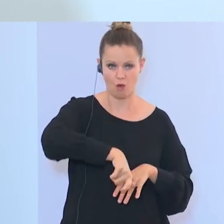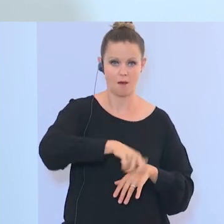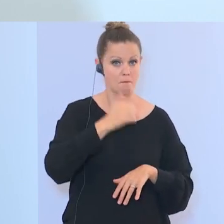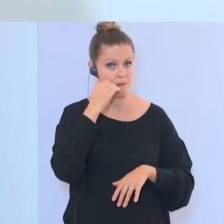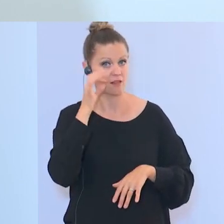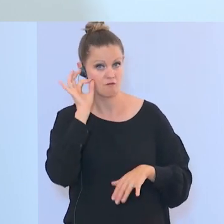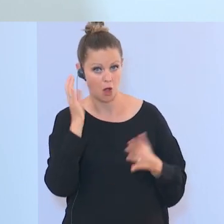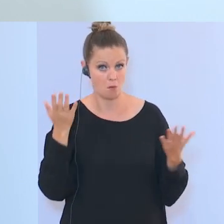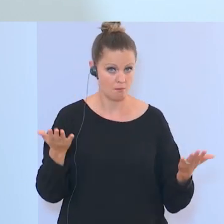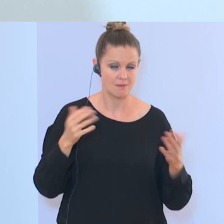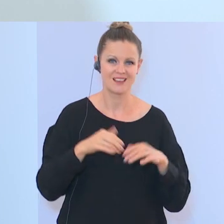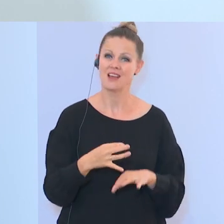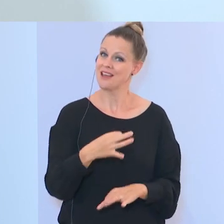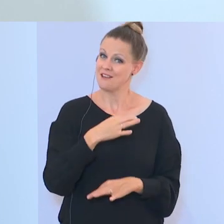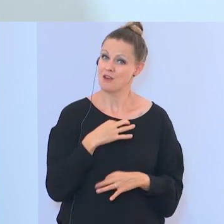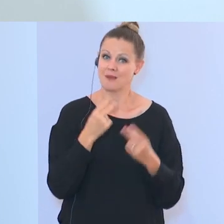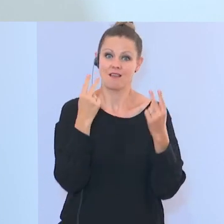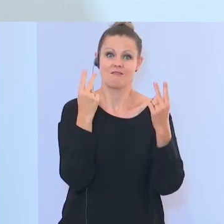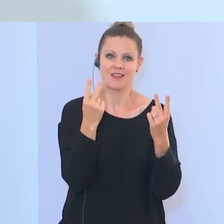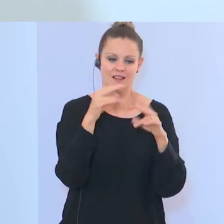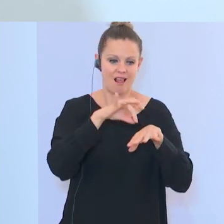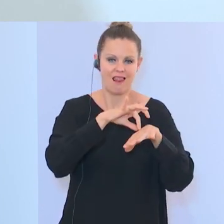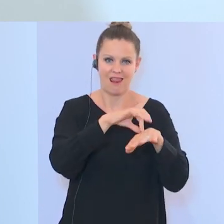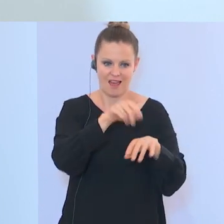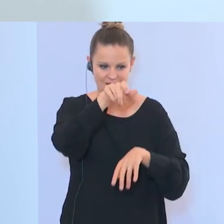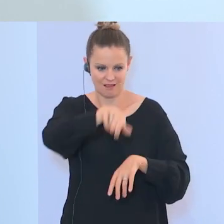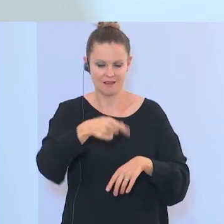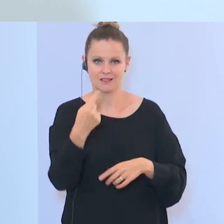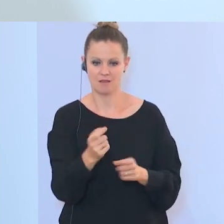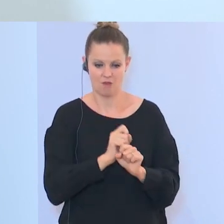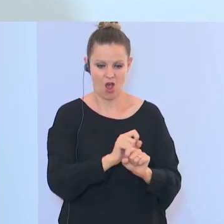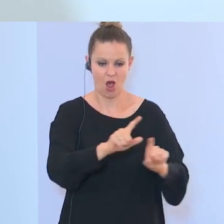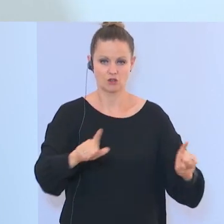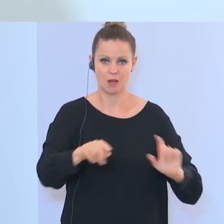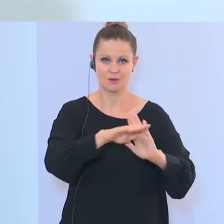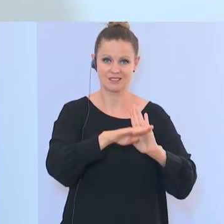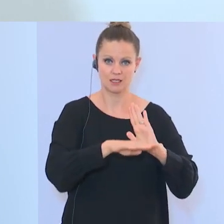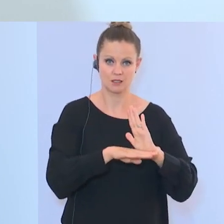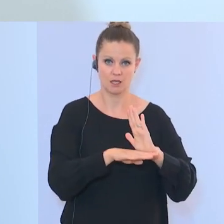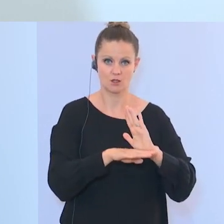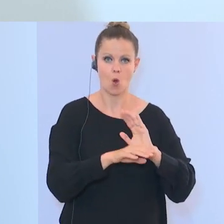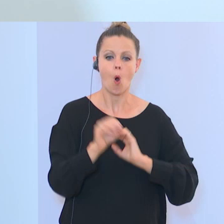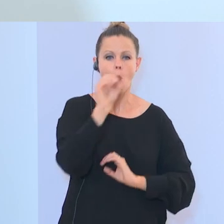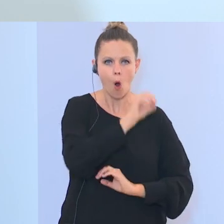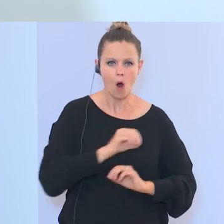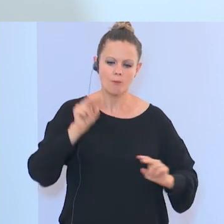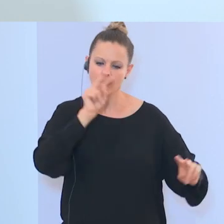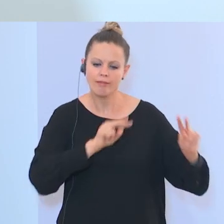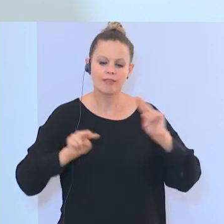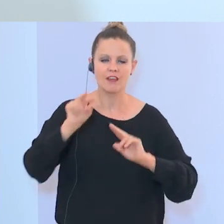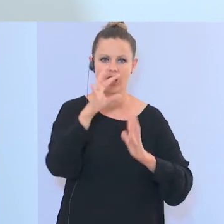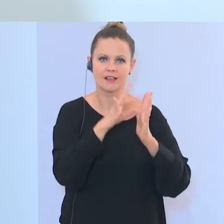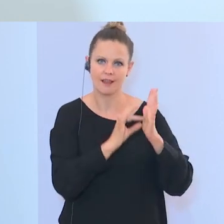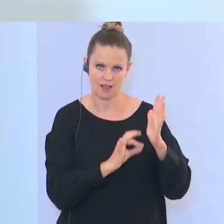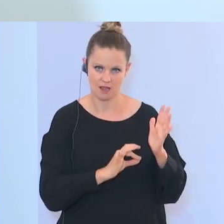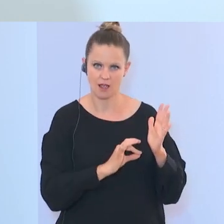Es ist mir aber wichtig, dass diese Leitung auf Basis des Ausschreibungsgesetzes und objektiver Kriterien